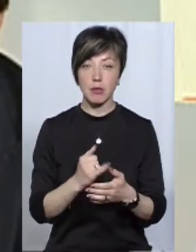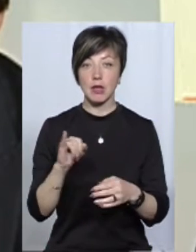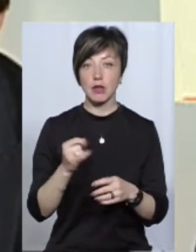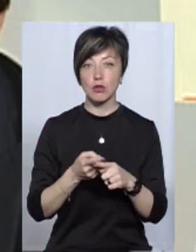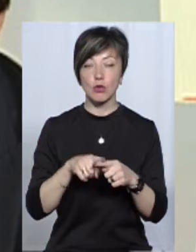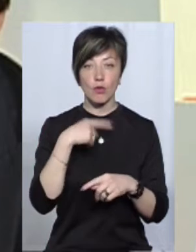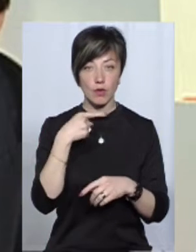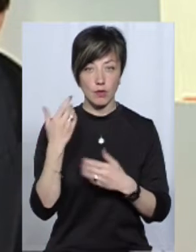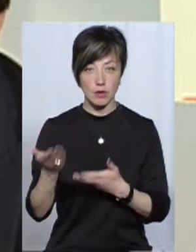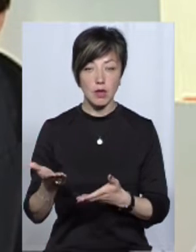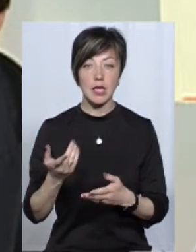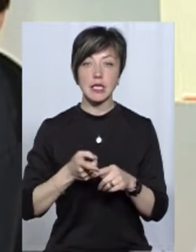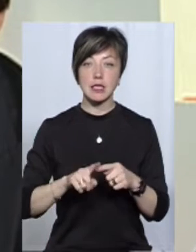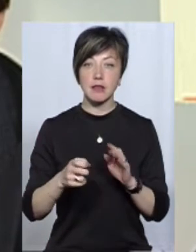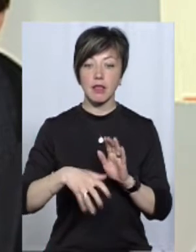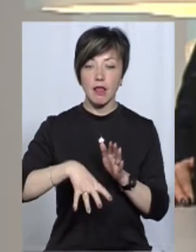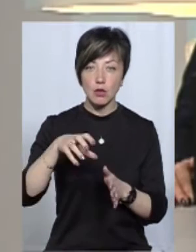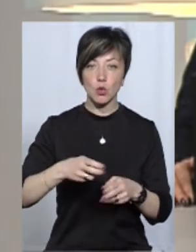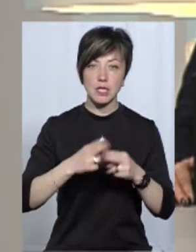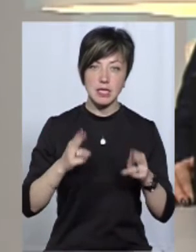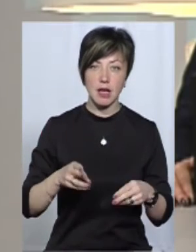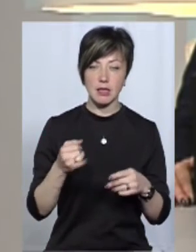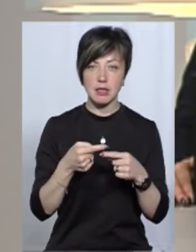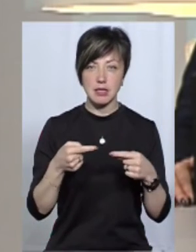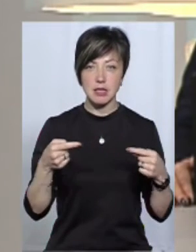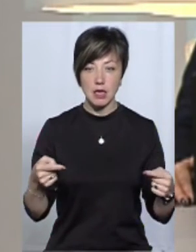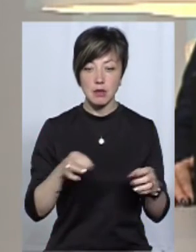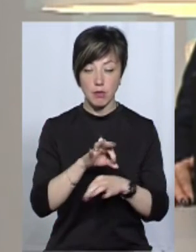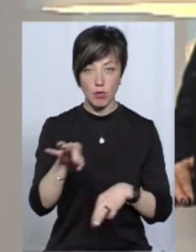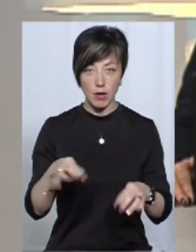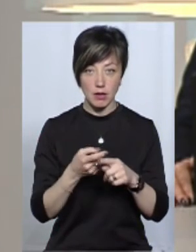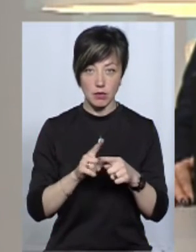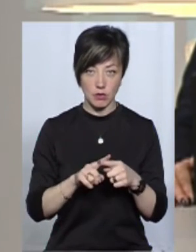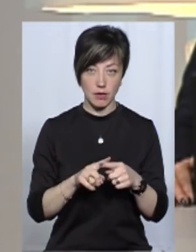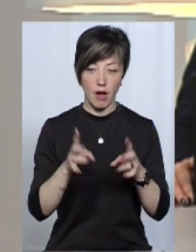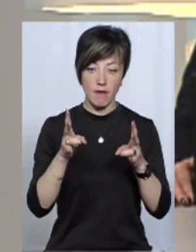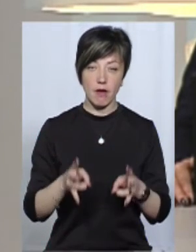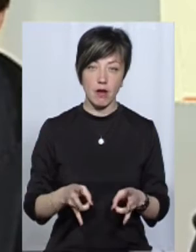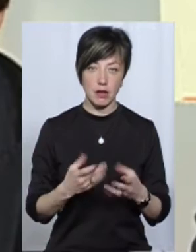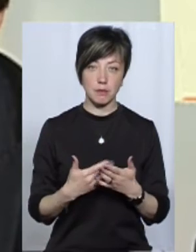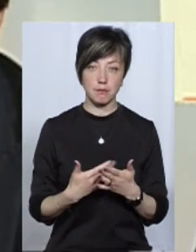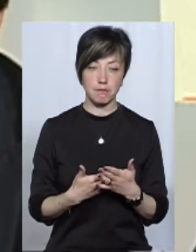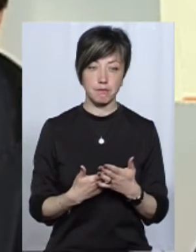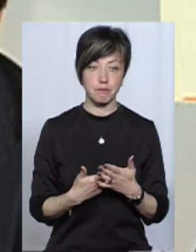запроєктні, що говорить пан Віталій. Тобто ці всі насосні станції. Це для запроєктних аварій. І ми